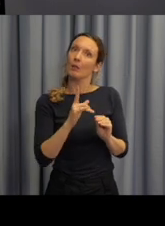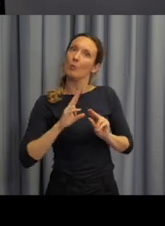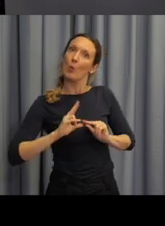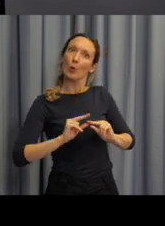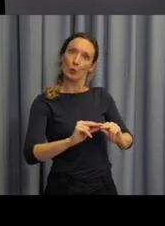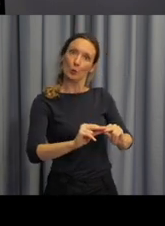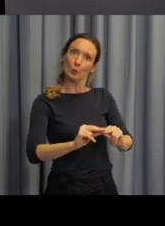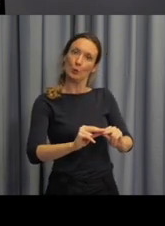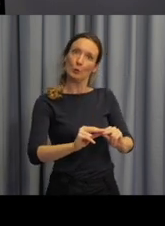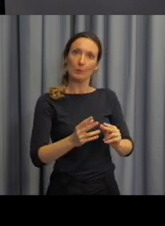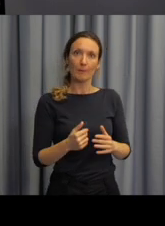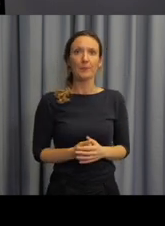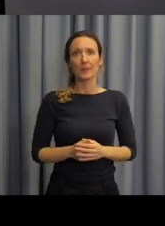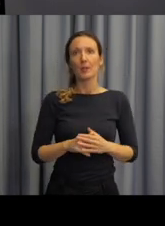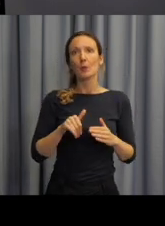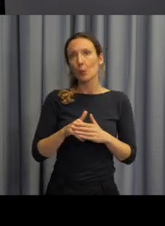postupovat.